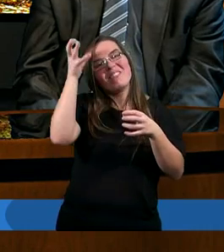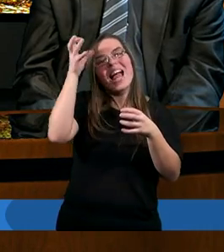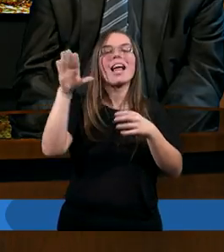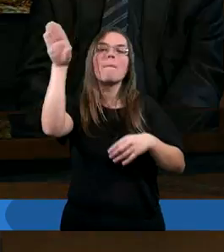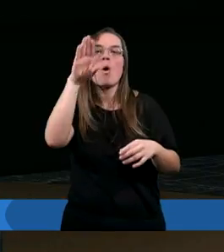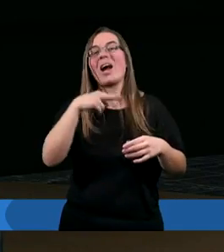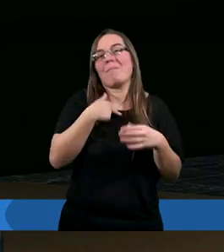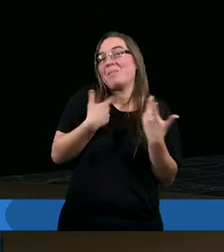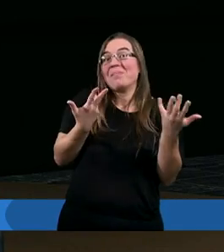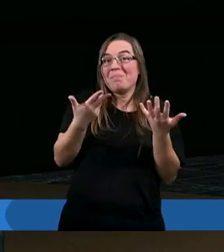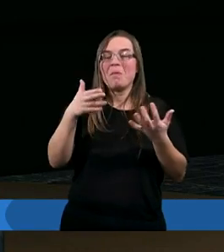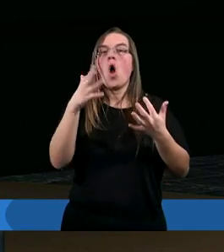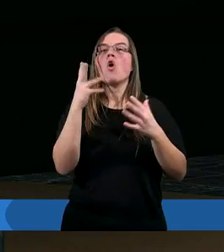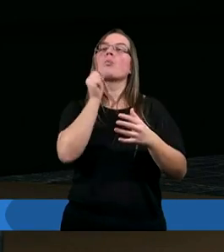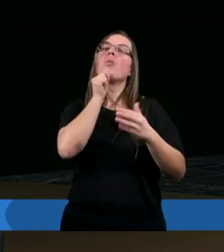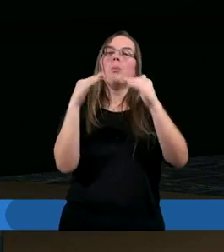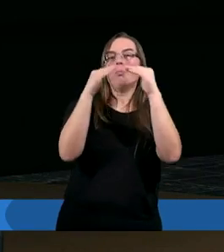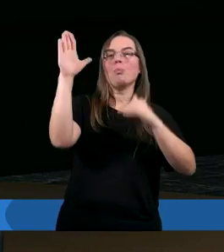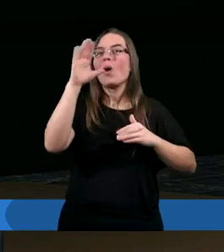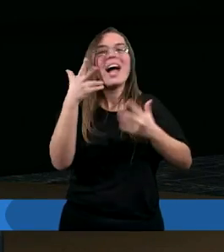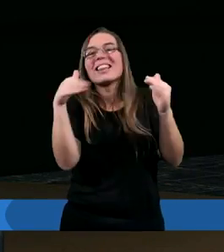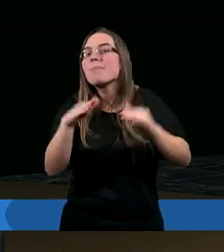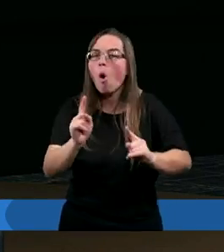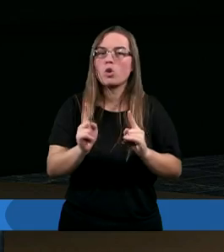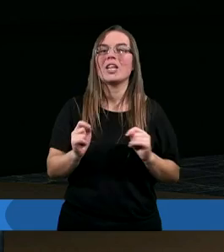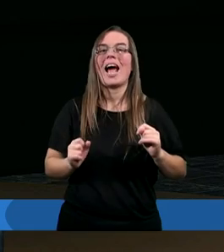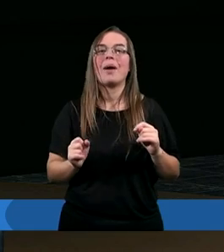Bo tak naprawdę nie da się wszystkiego